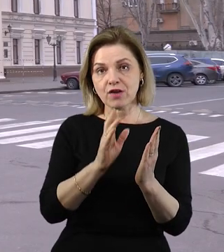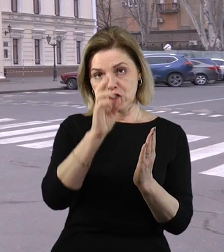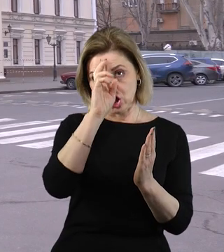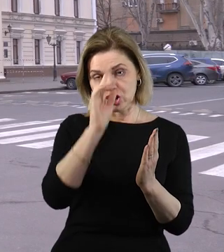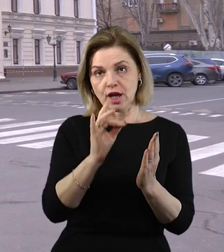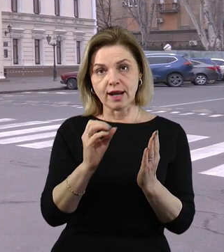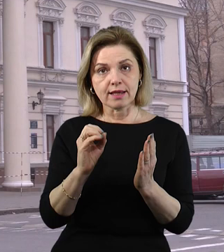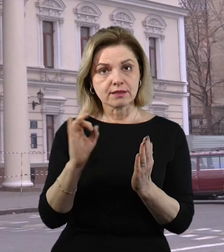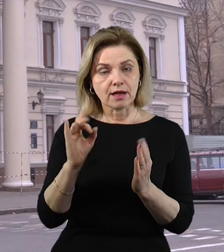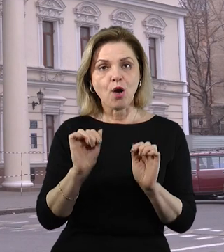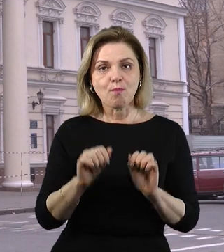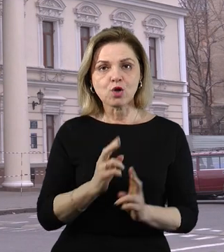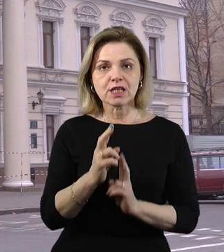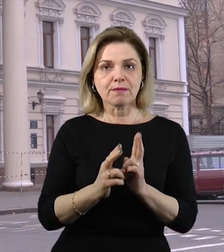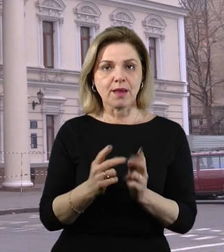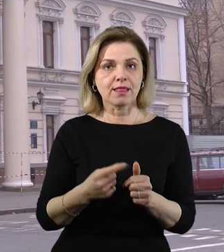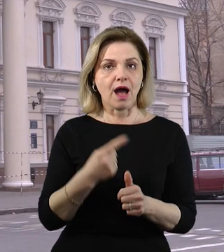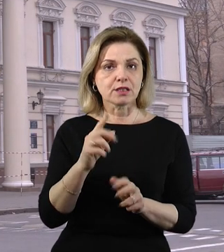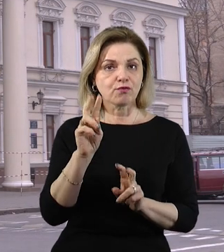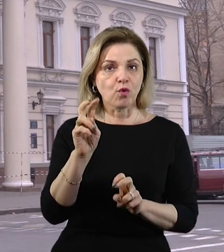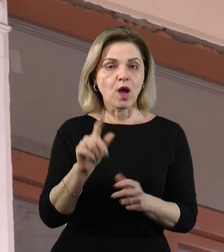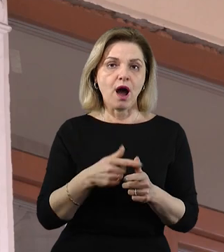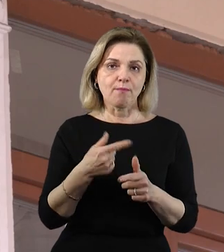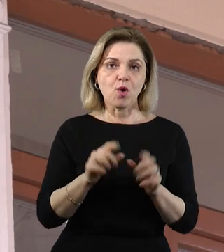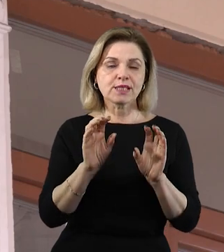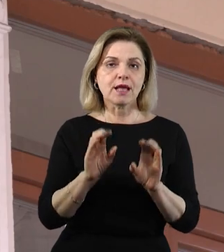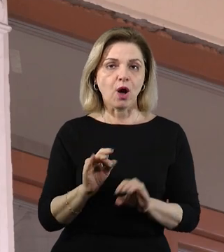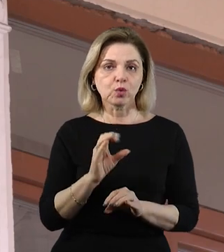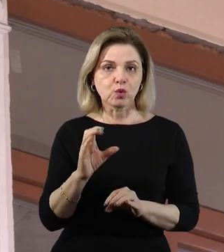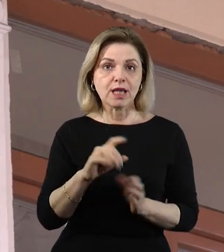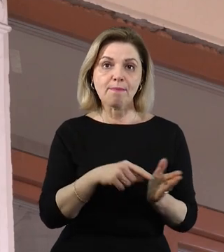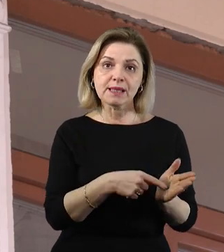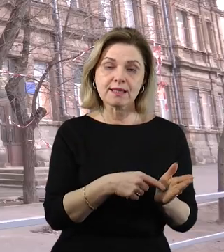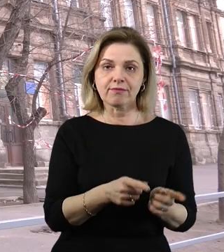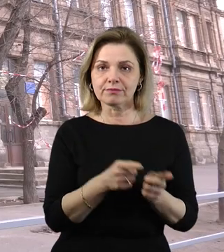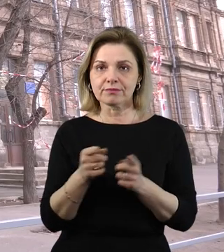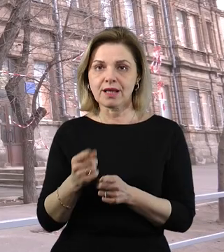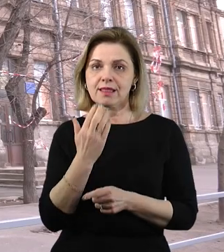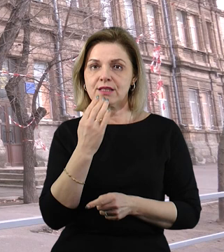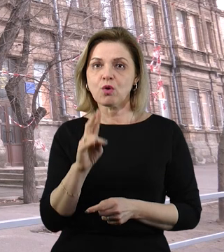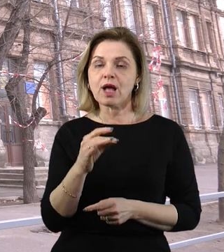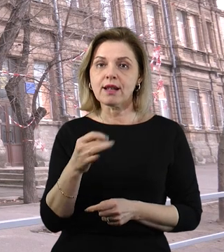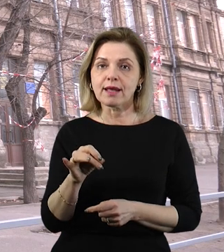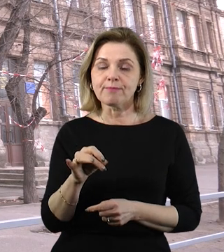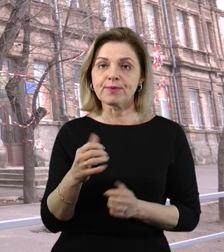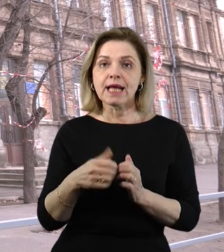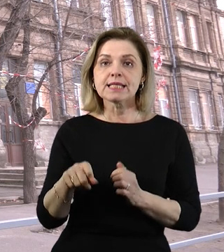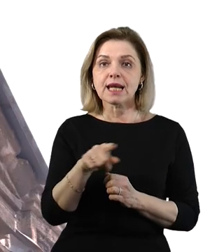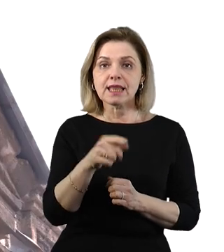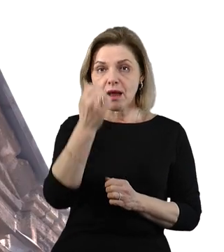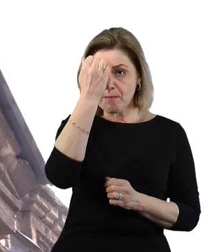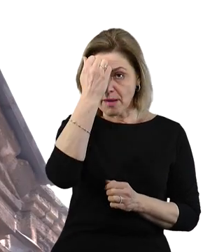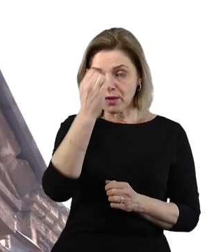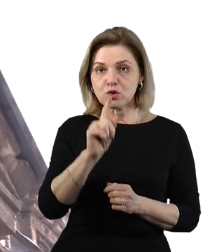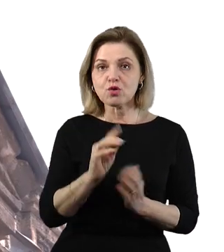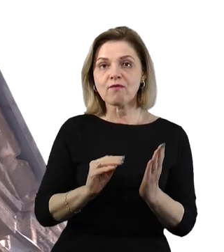'ятки до Держреєстру можна змінити назву об'єкту або статус з місцевого значення на національного. Серед десяти пам'яток, внесених до